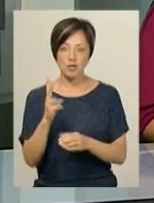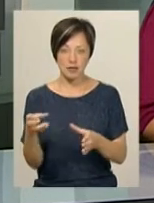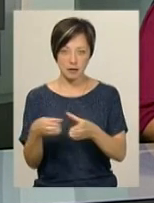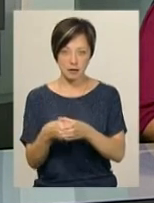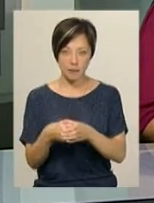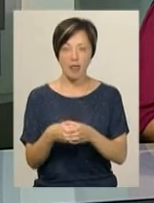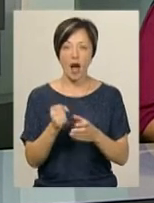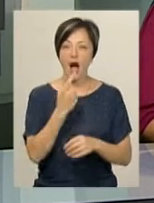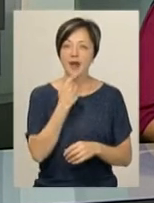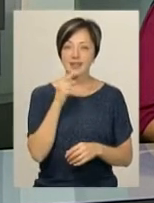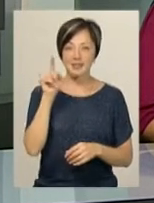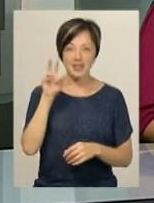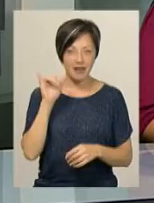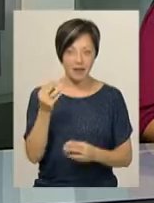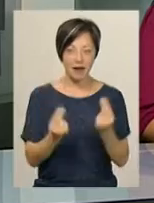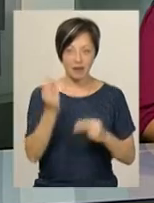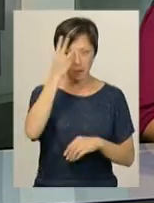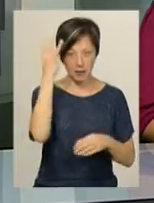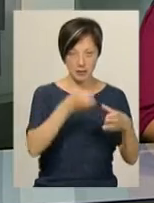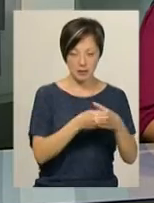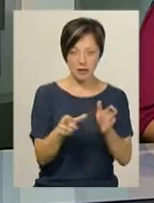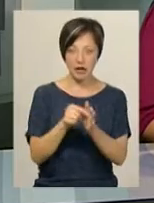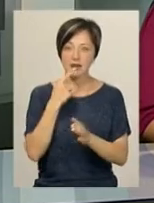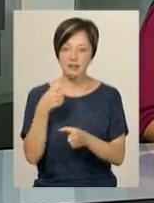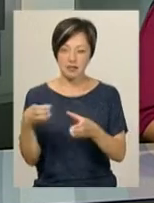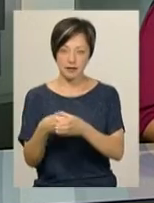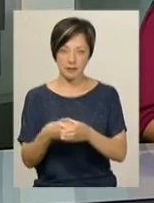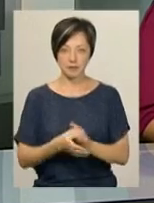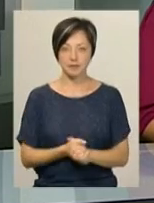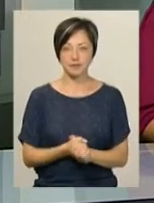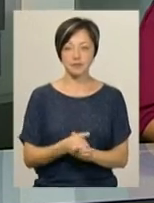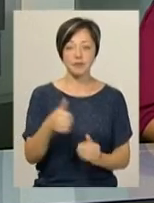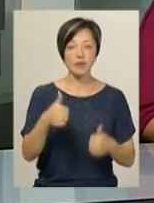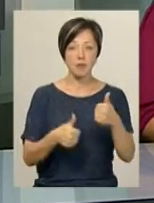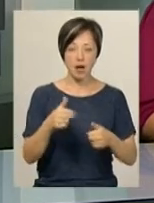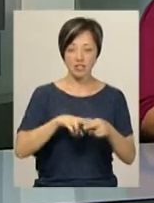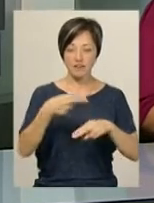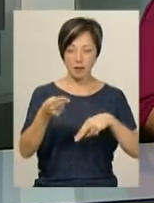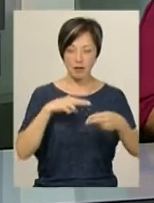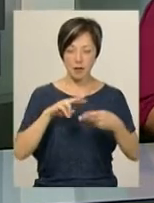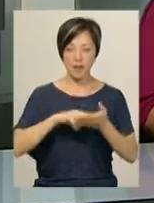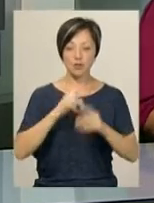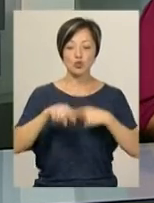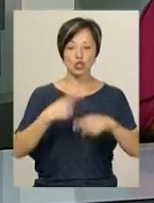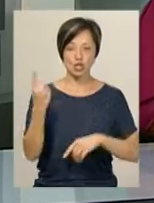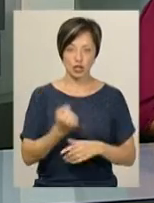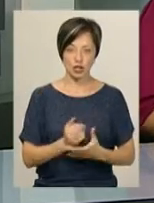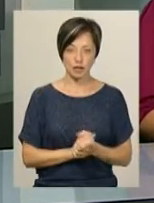случем. А в Красилові гратимуть Хмельницький промінь із Красилівським случем. Матчі відповіді планують за тиждень.